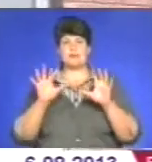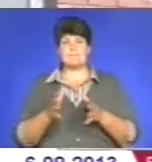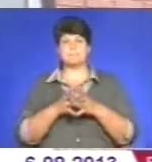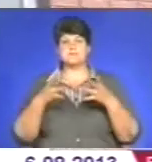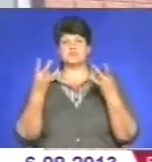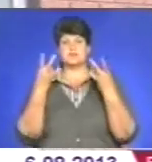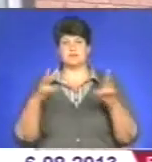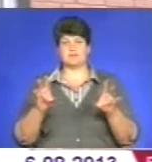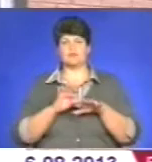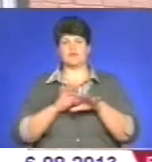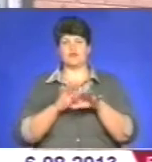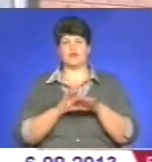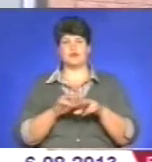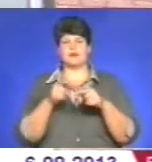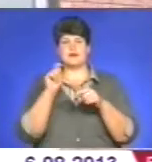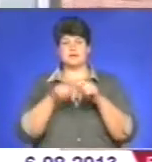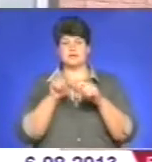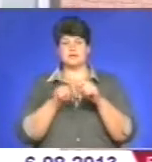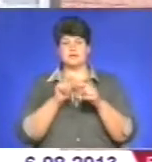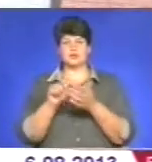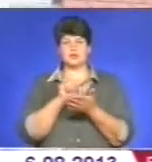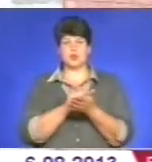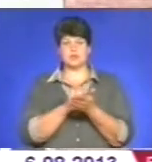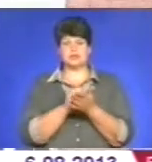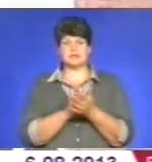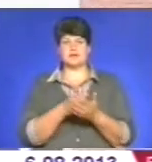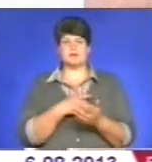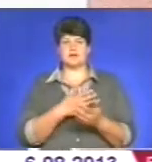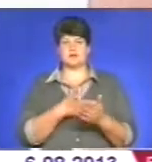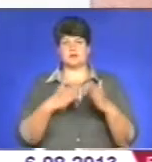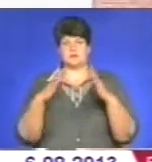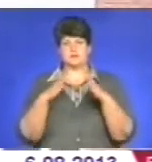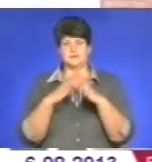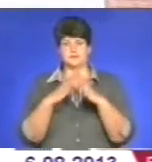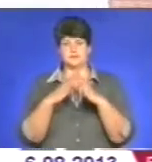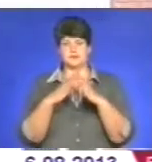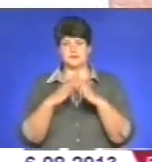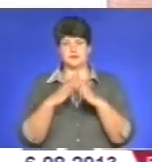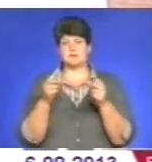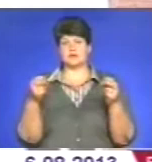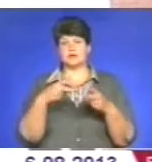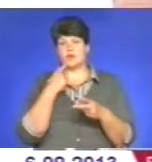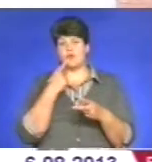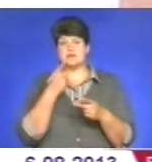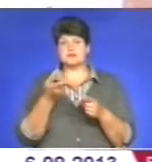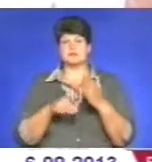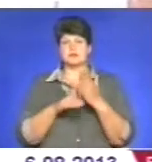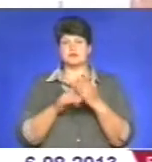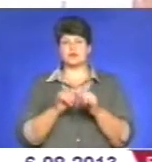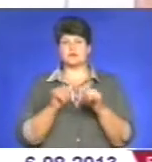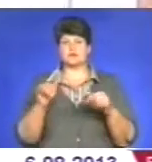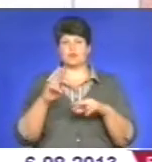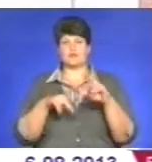не потрібно буде проводити експертизу документації приватних житлових будинків. Фахівці кажуть, це сприятиме розвитку